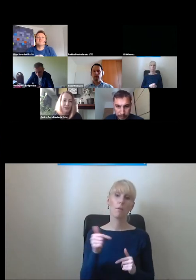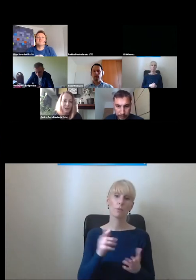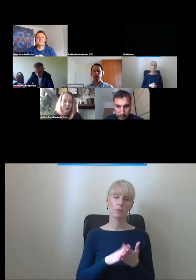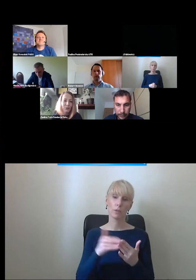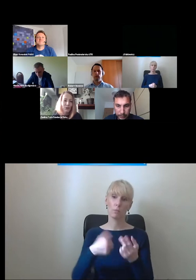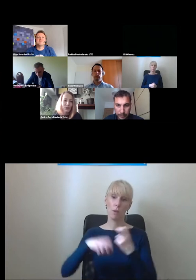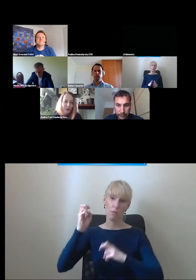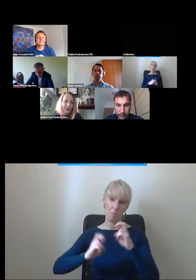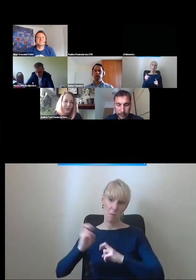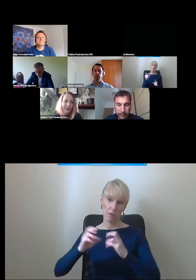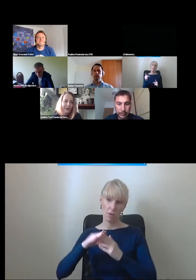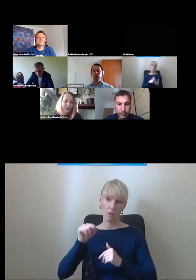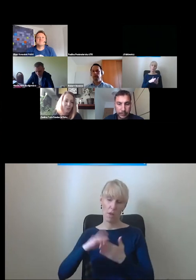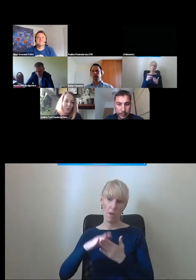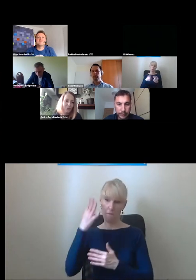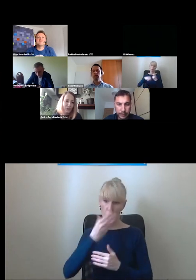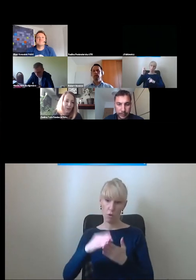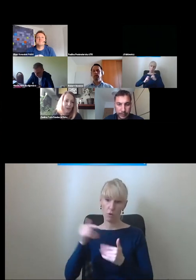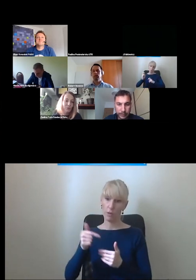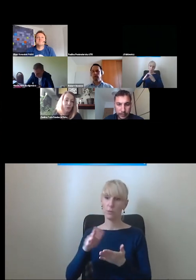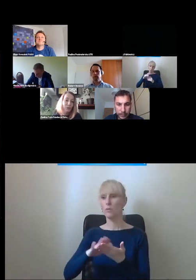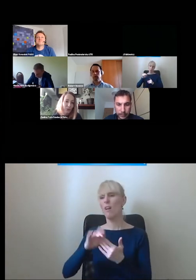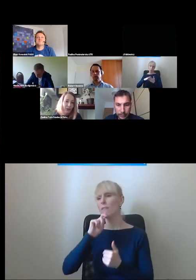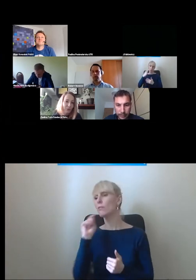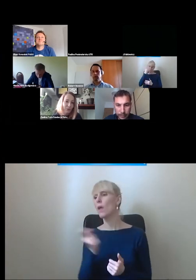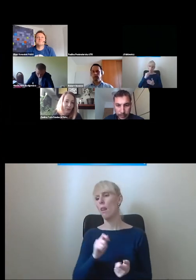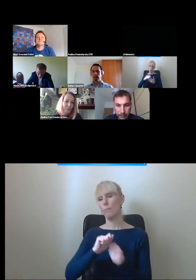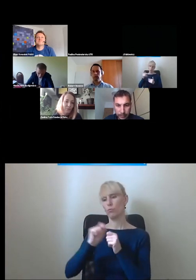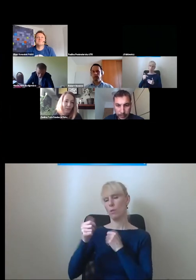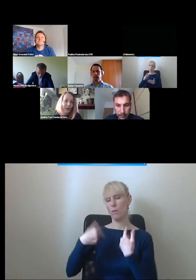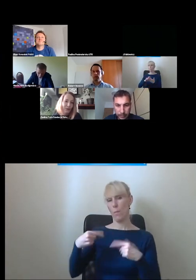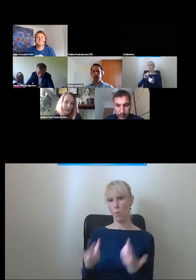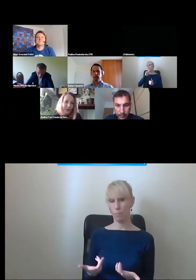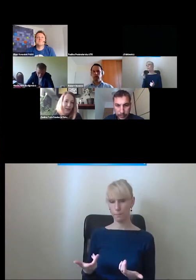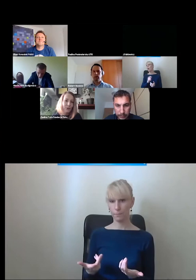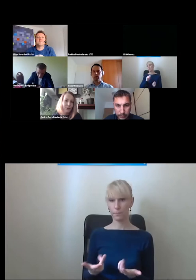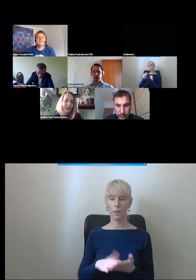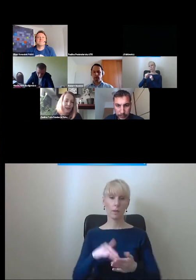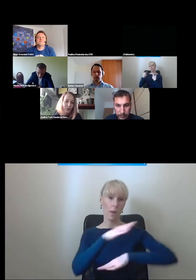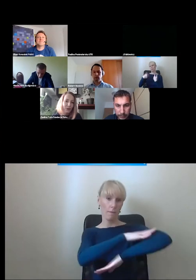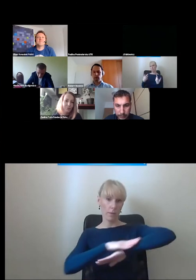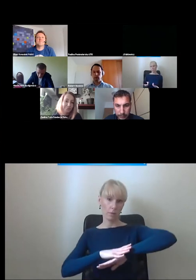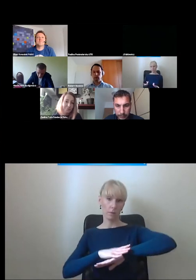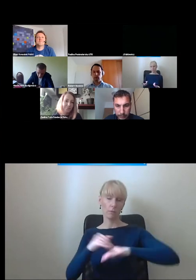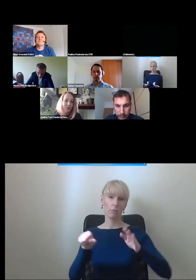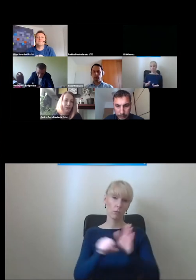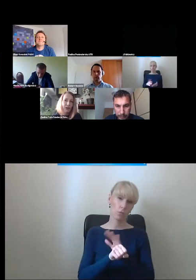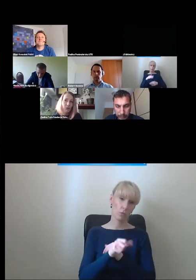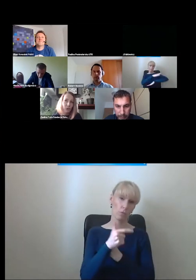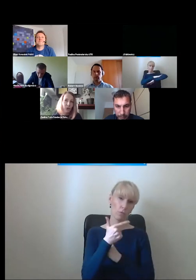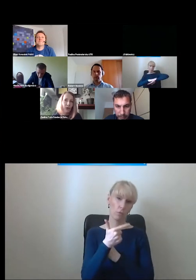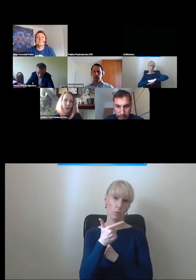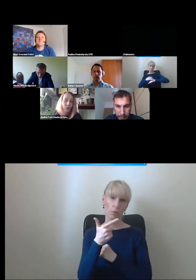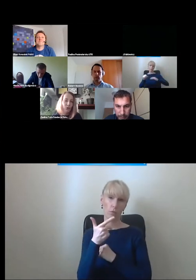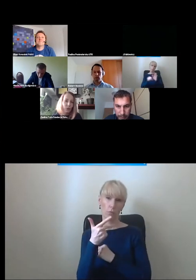jak bardzo należy dbać o windy i jak one powinny wyglądać, żeby się w ogóle nie psuły. Wtedy taka pochylnia, owszem, pewnie do